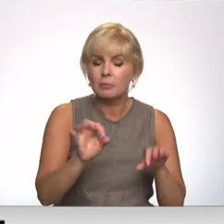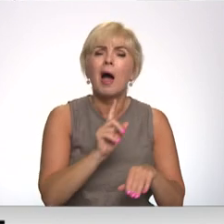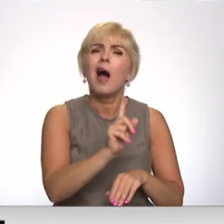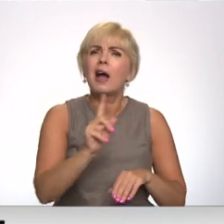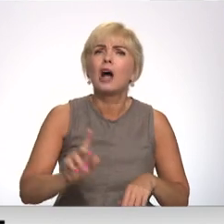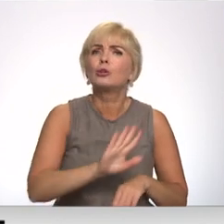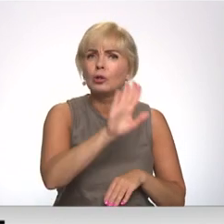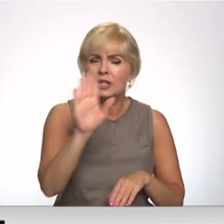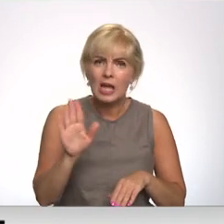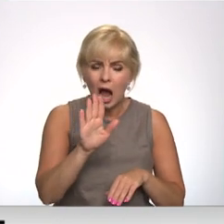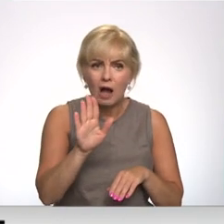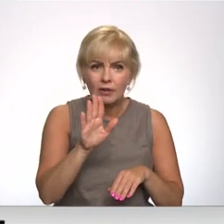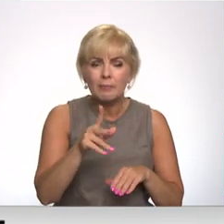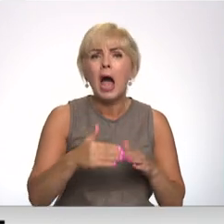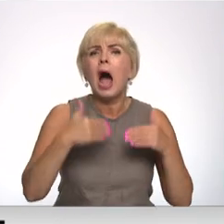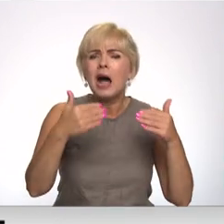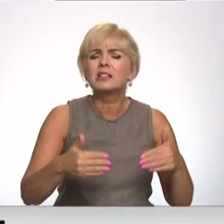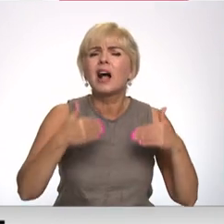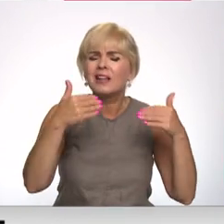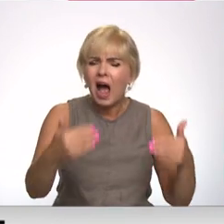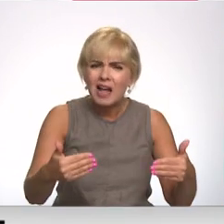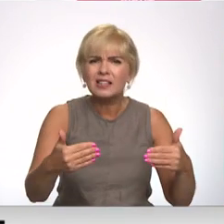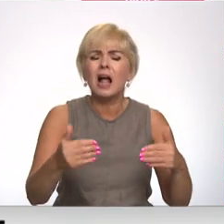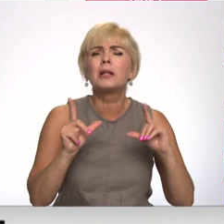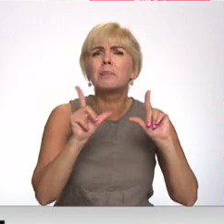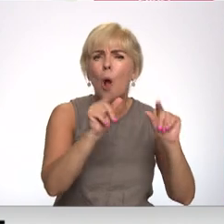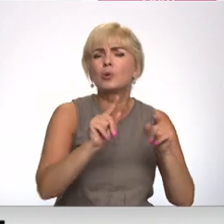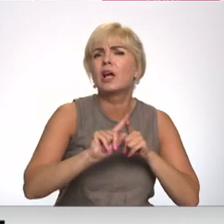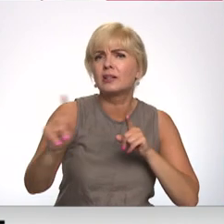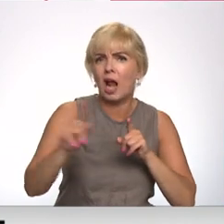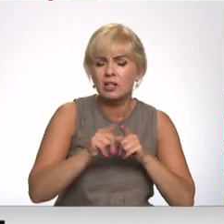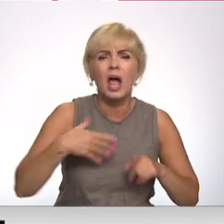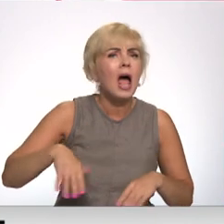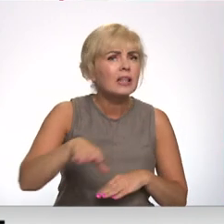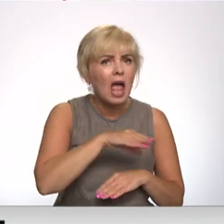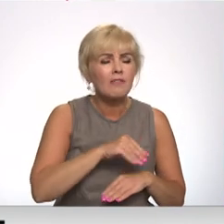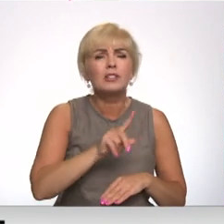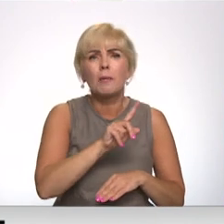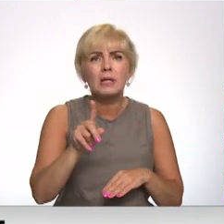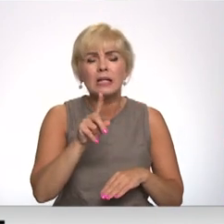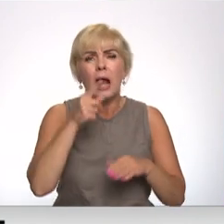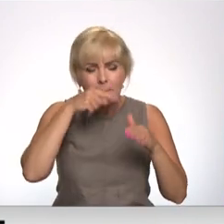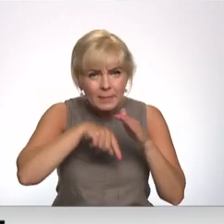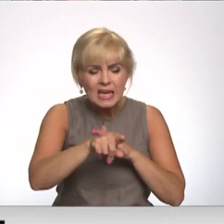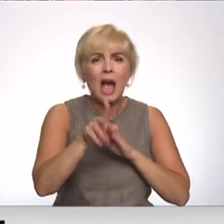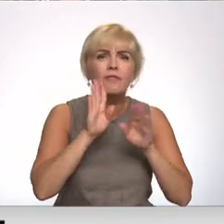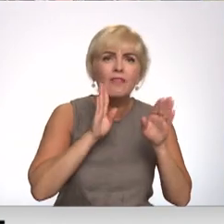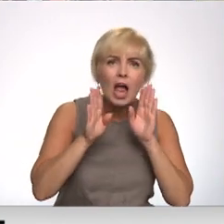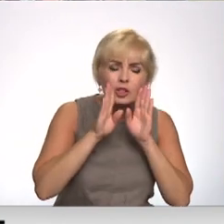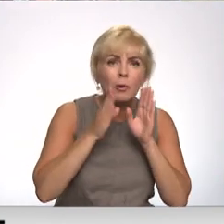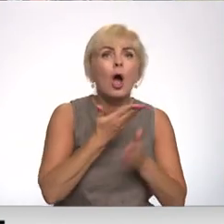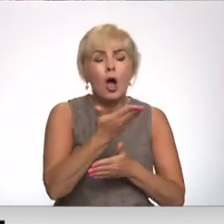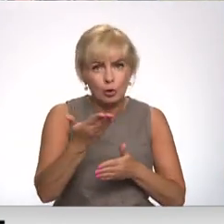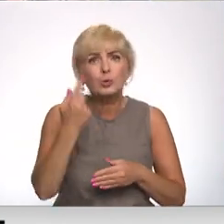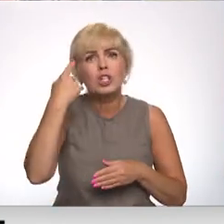dienu posti. Atcelti reisi, atcelti reisi. Ne visiem tik tiešām ir tā pieeja. Facebookam un vēl iedomāties